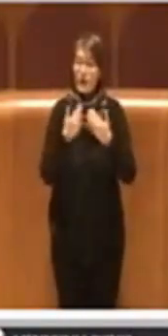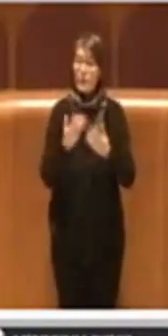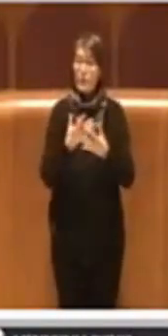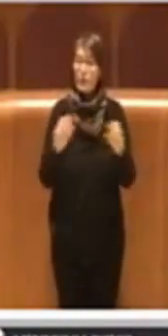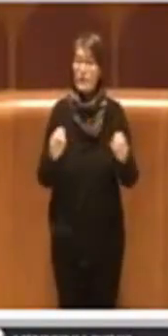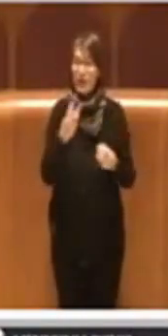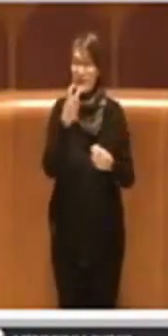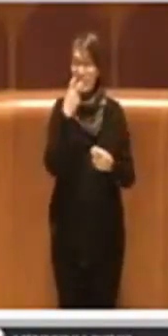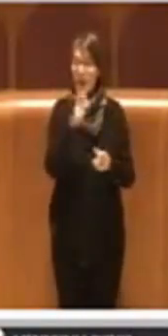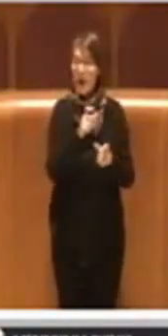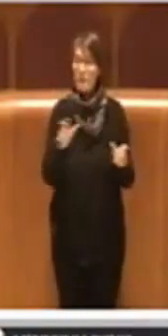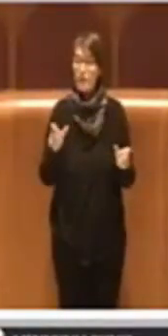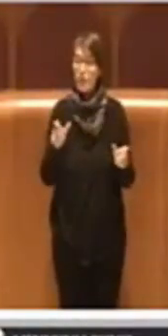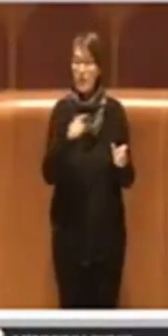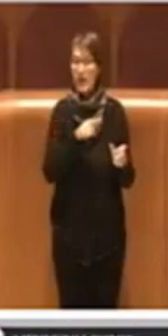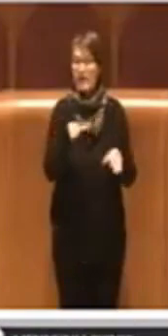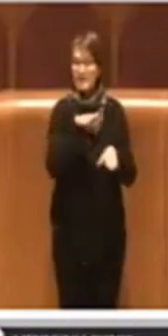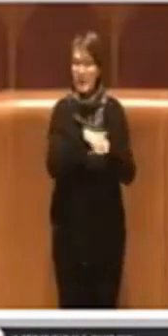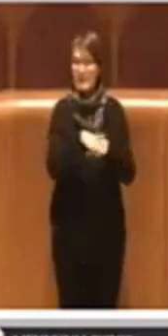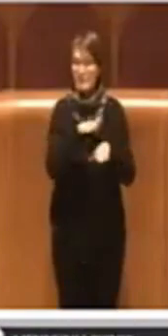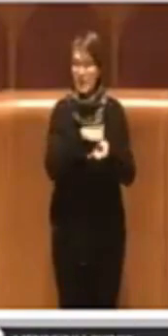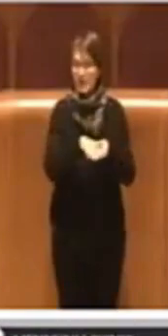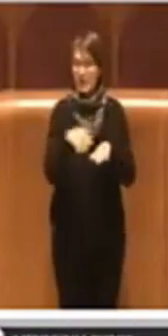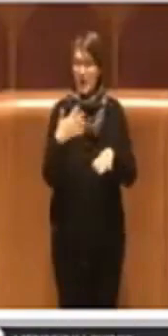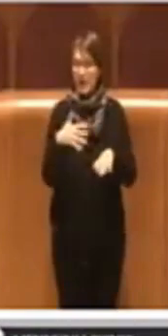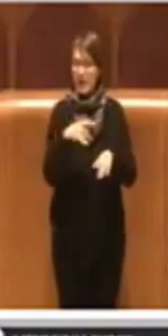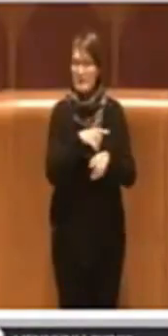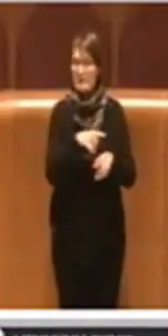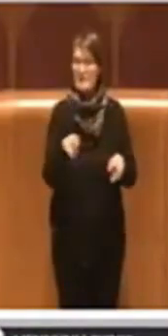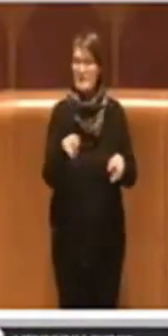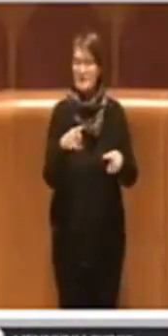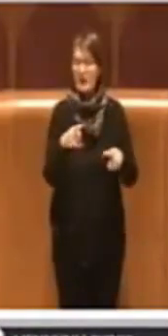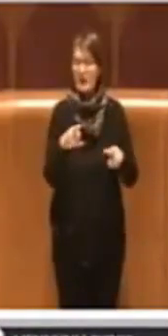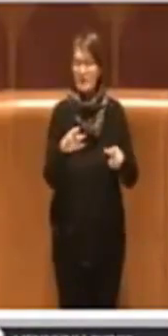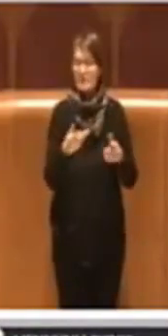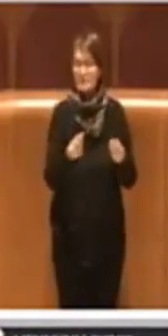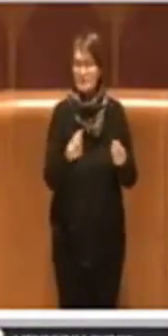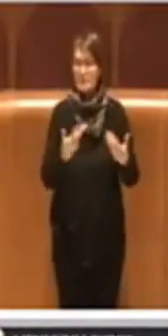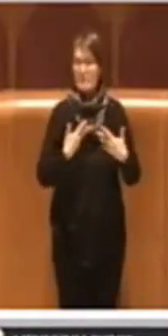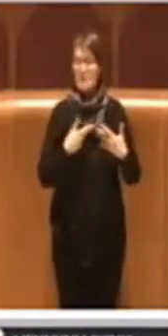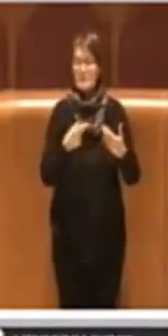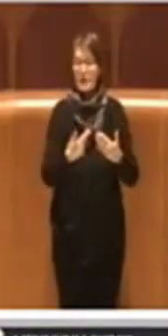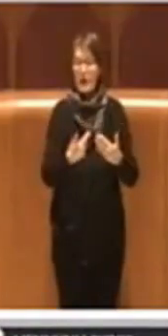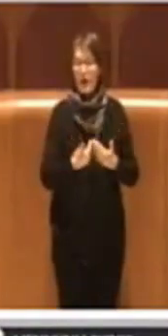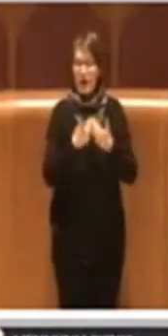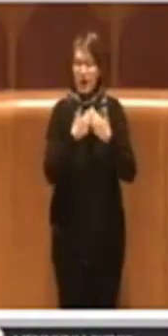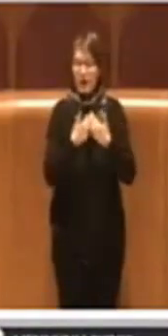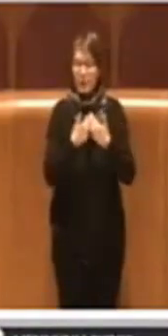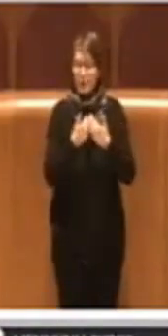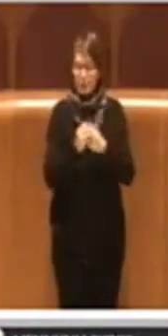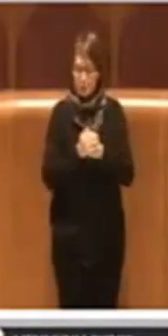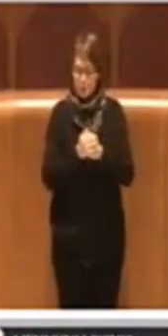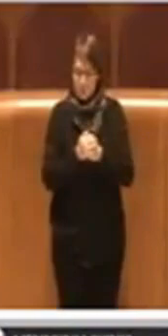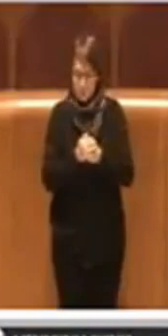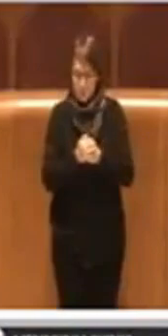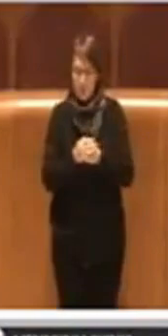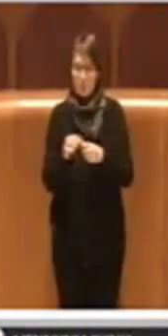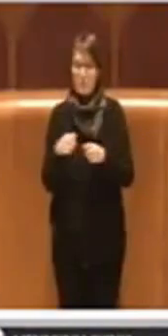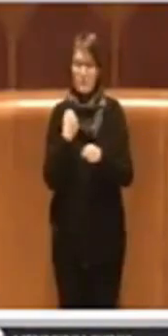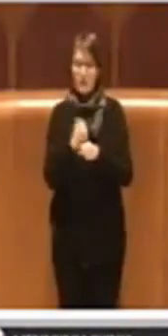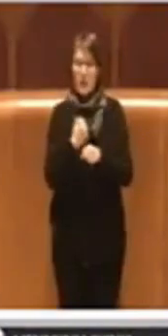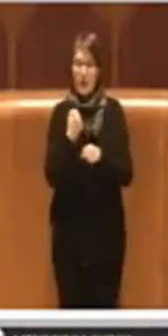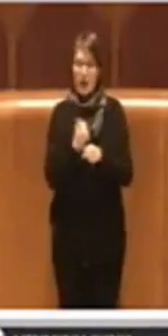loro esperienza, il loro know-how su questo dispositivo, un lavoro importantissimo compiuto anche